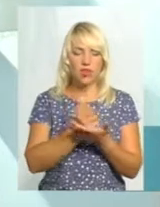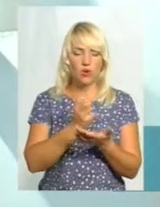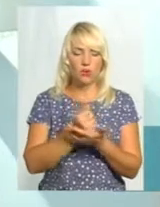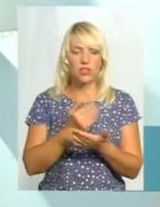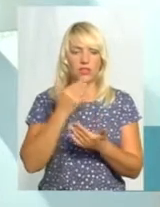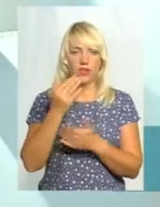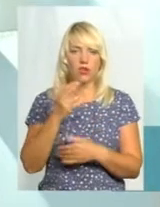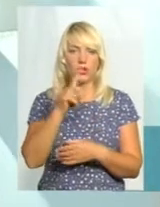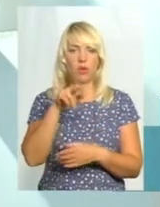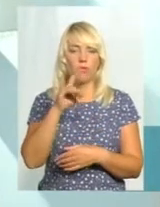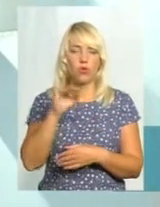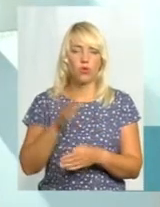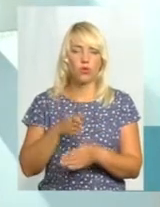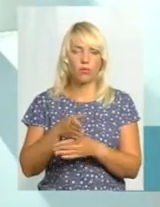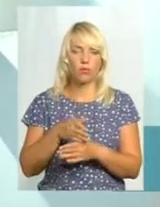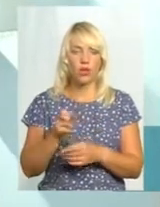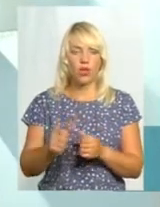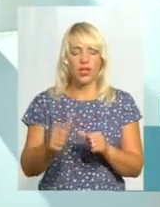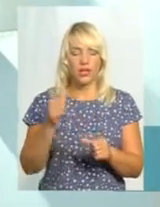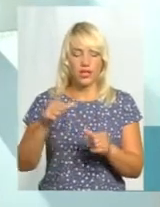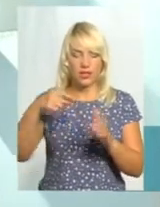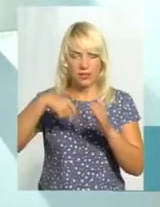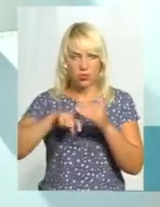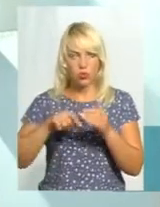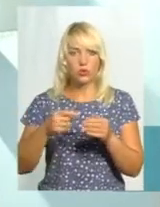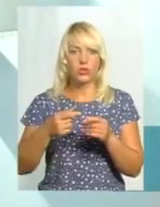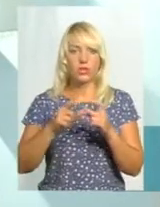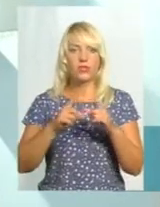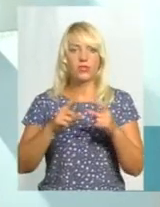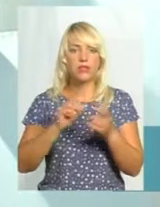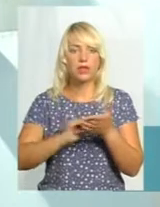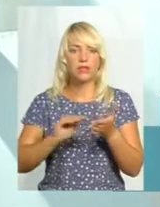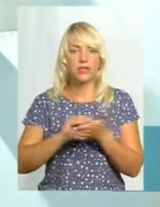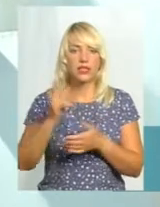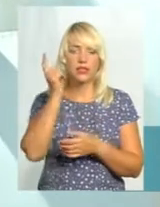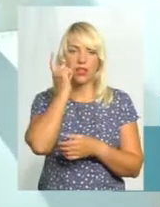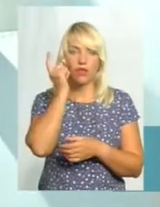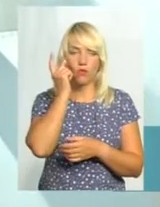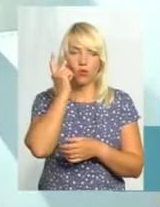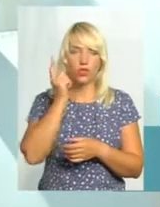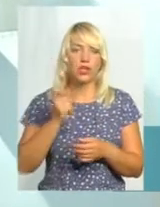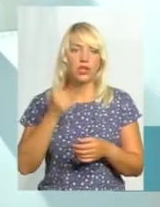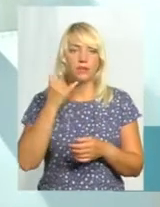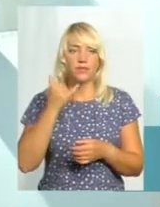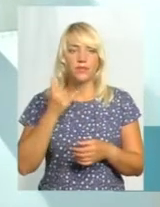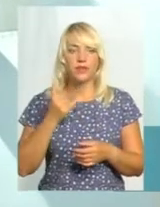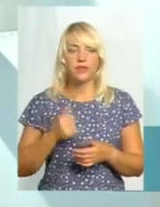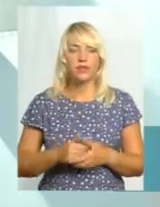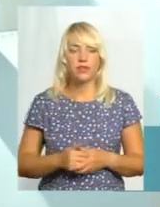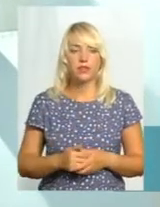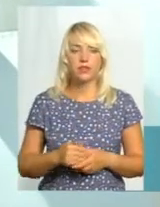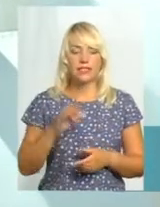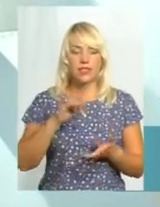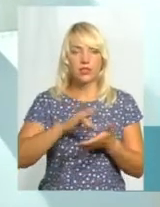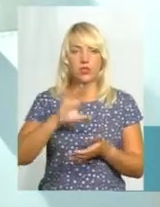зверотньому стороні номери телефони нашої організації і Державний центр соціально-психологічної допомоги, де